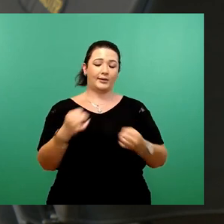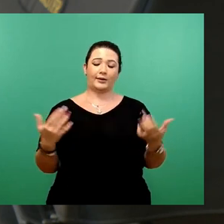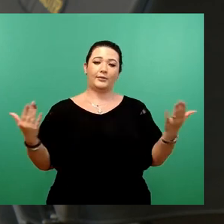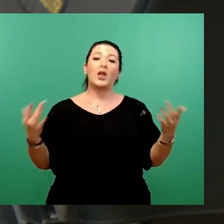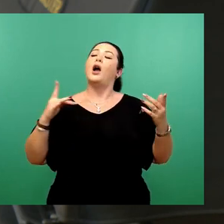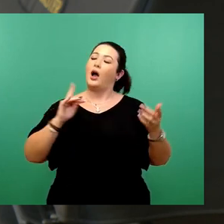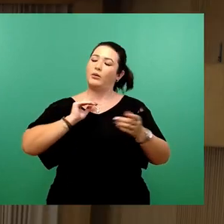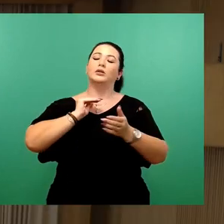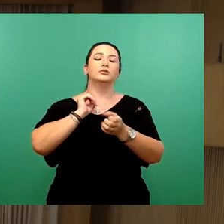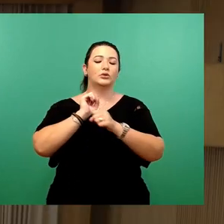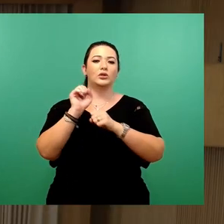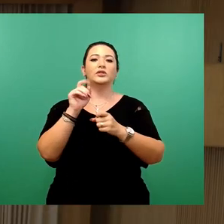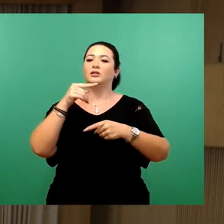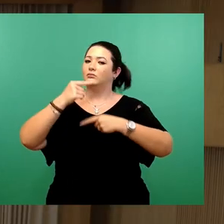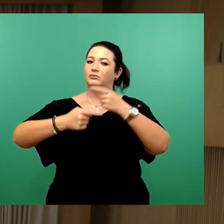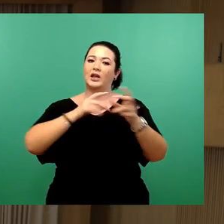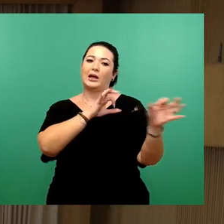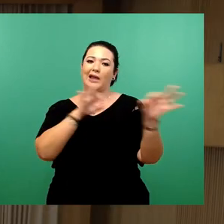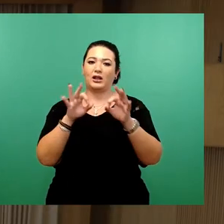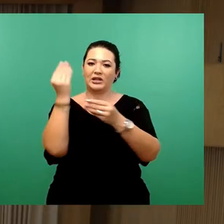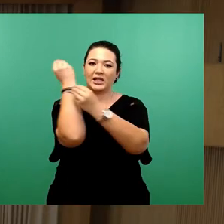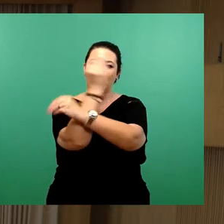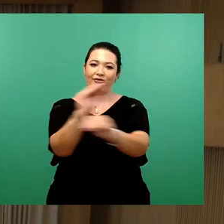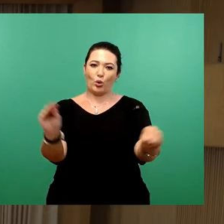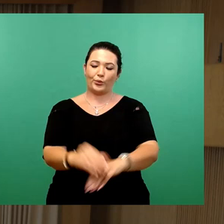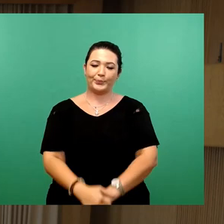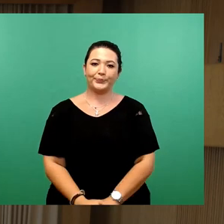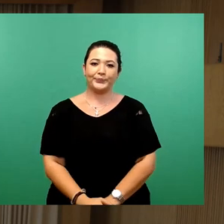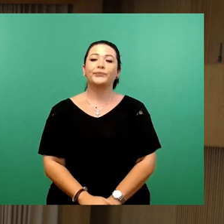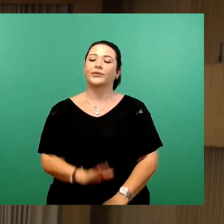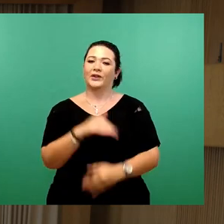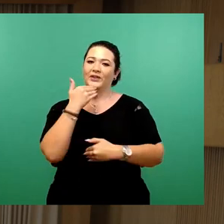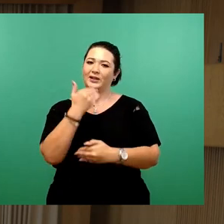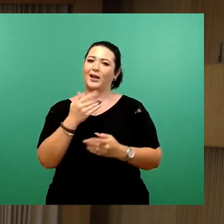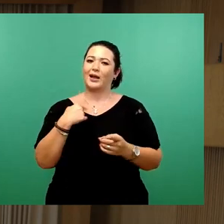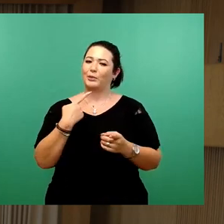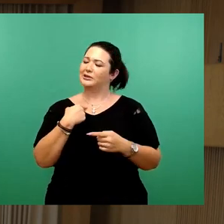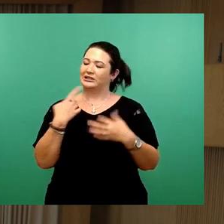kontinuierlich informieren. Vielen Dank, Sie lassen mich leicht unbefriedigt zurück.